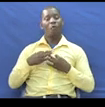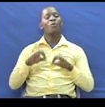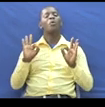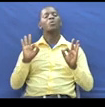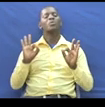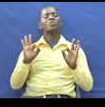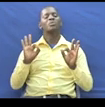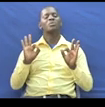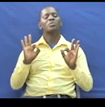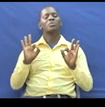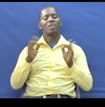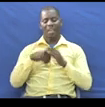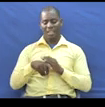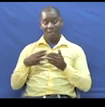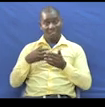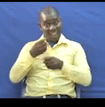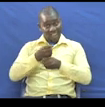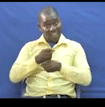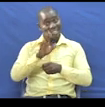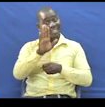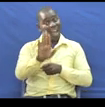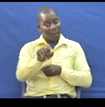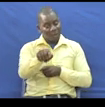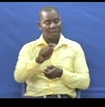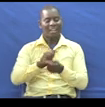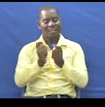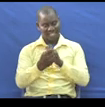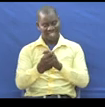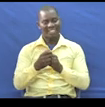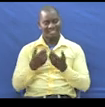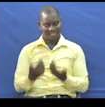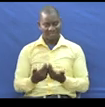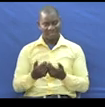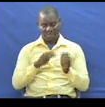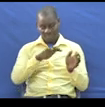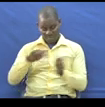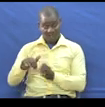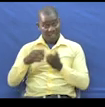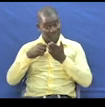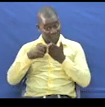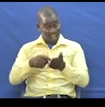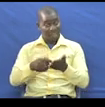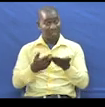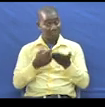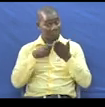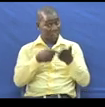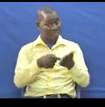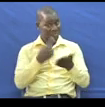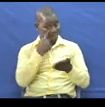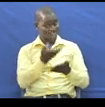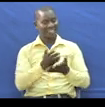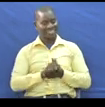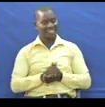Zaidi Katika Kufanya Kazi Yaki Atafsiri Tuangalia Mfano Kidogo Mfano